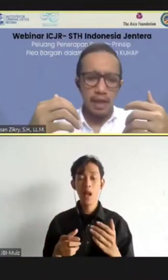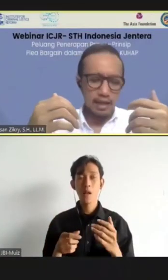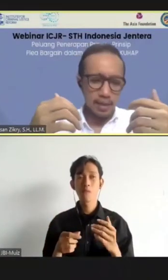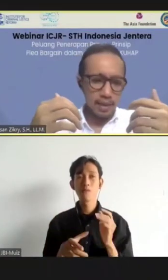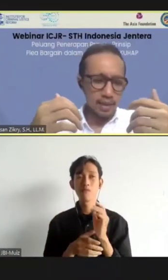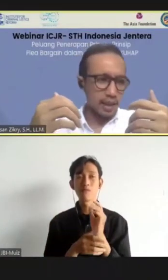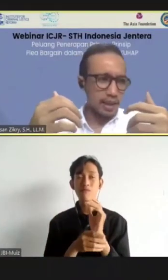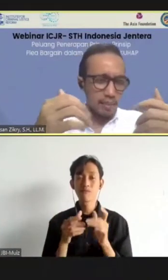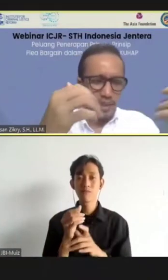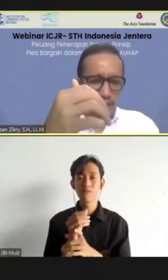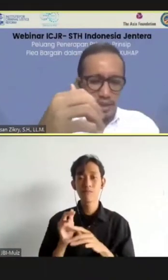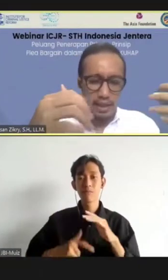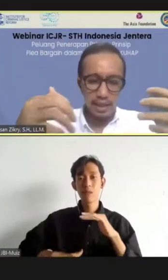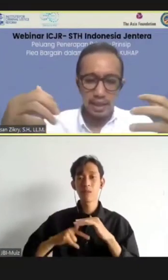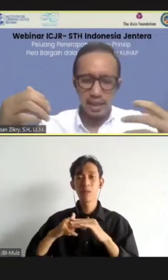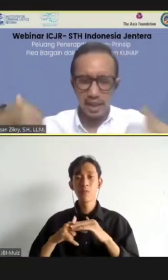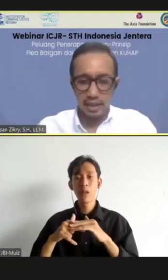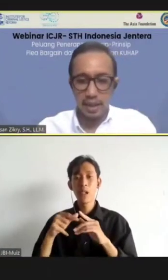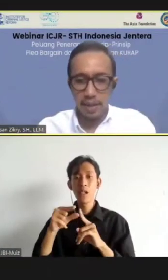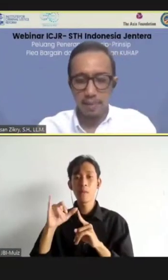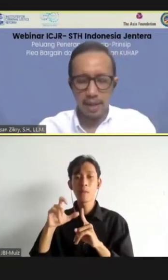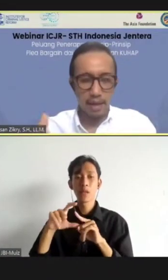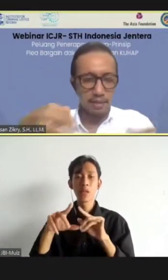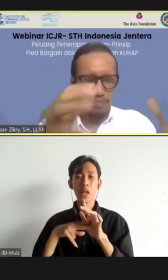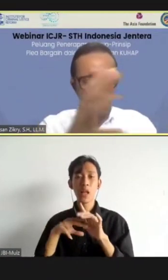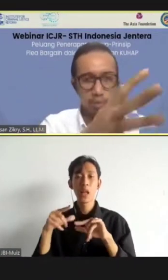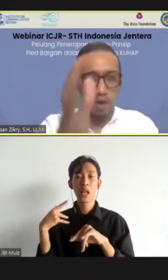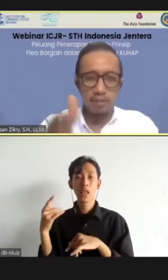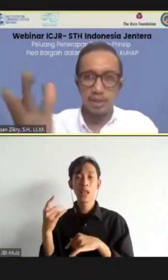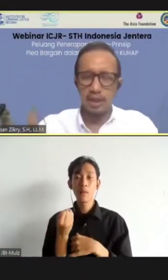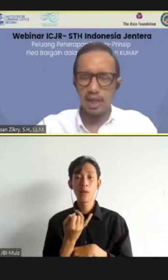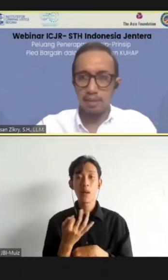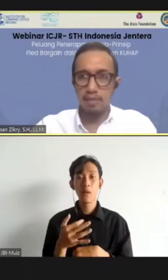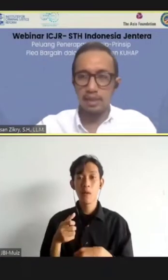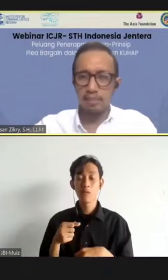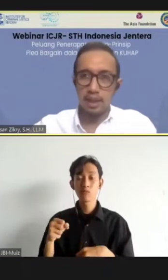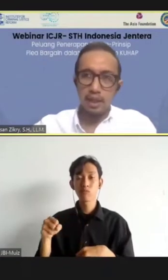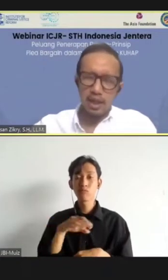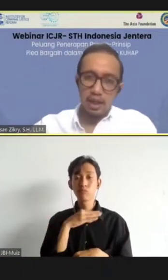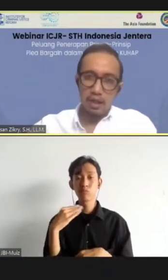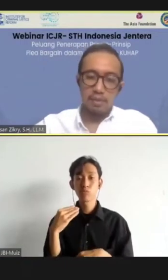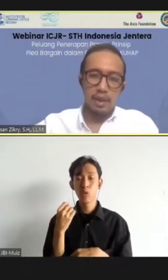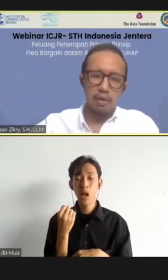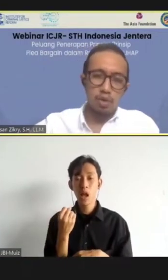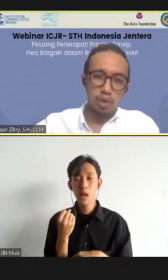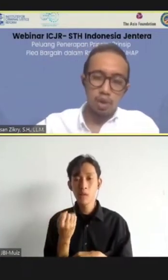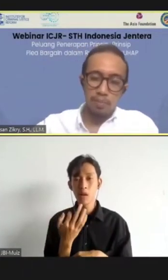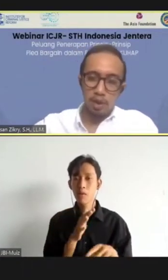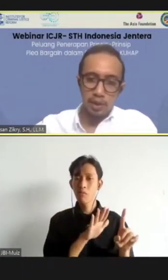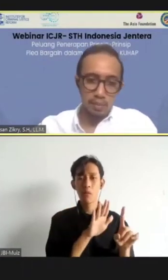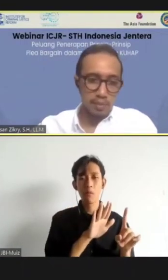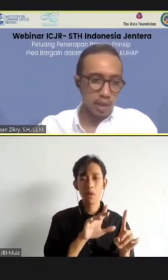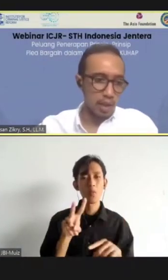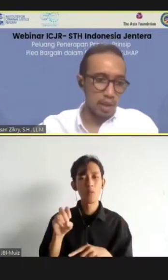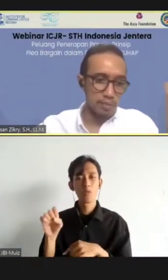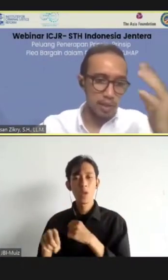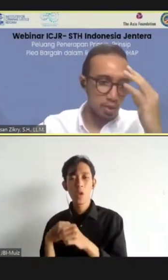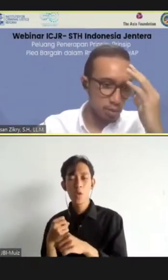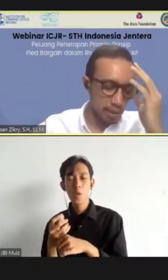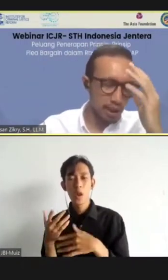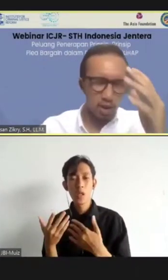ancaman maksimal tindak pidana di kita berapa, pembunuhan misalnya 15 sampai 15 tahun seumur hidup, atau misalnya